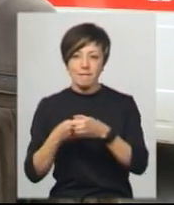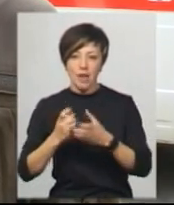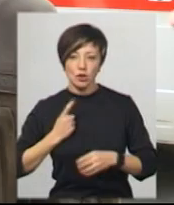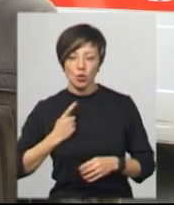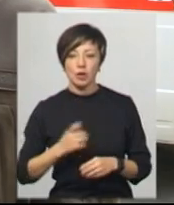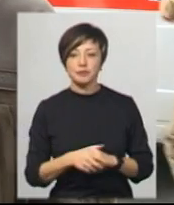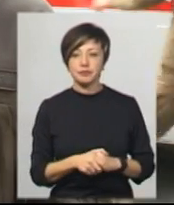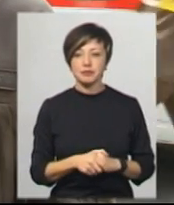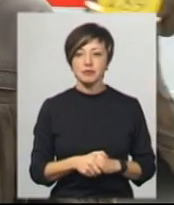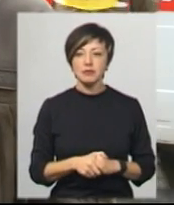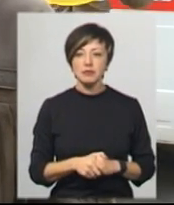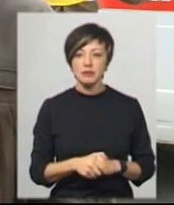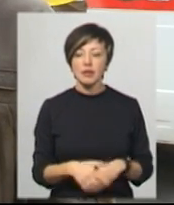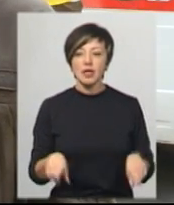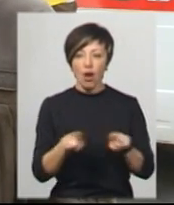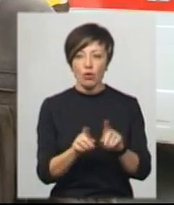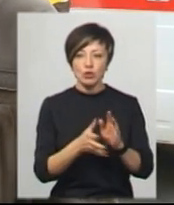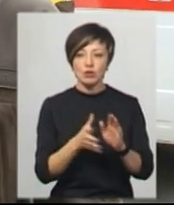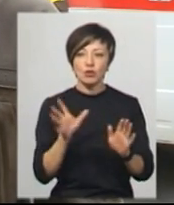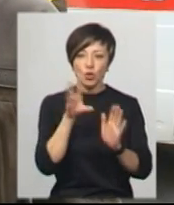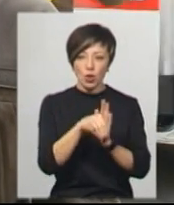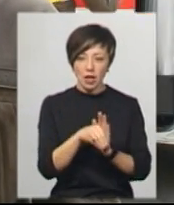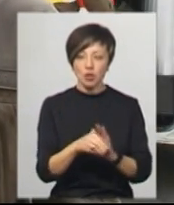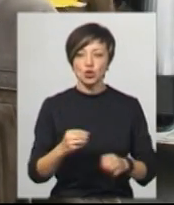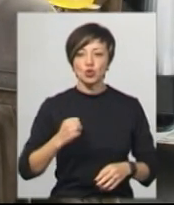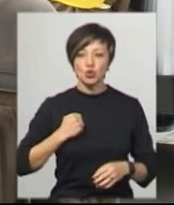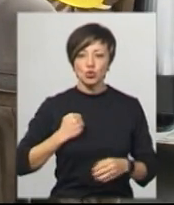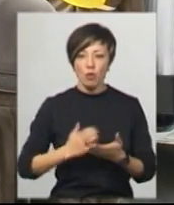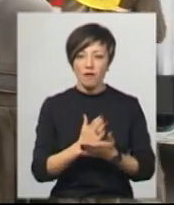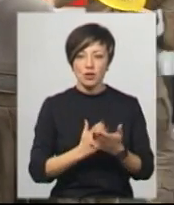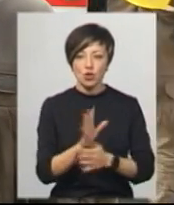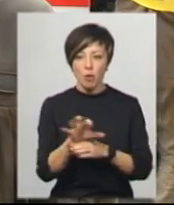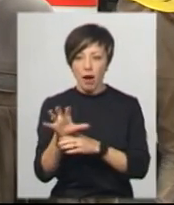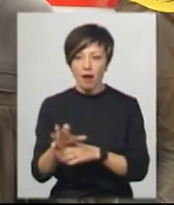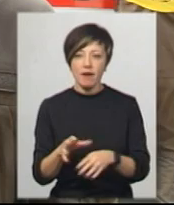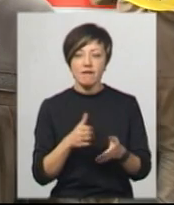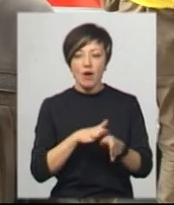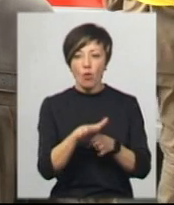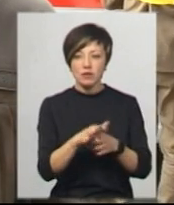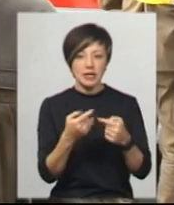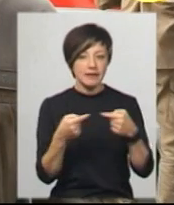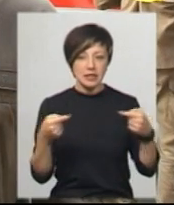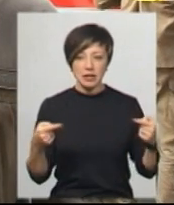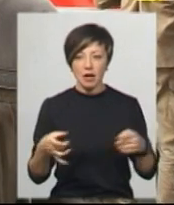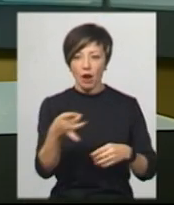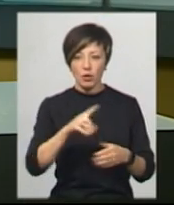піших патрулів також входили службові собаки. Завдання служби виконувалися у різних районах міста Хмельницького.